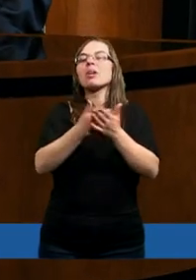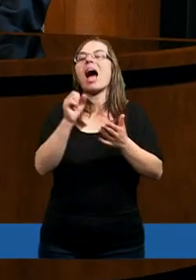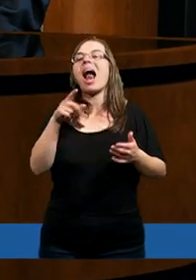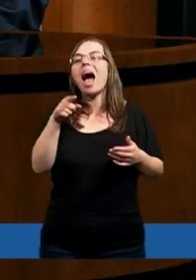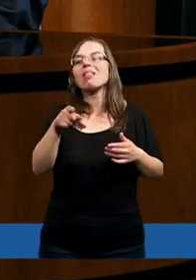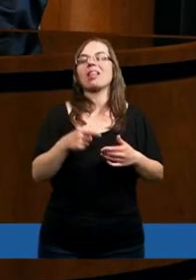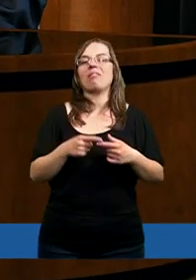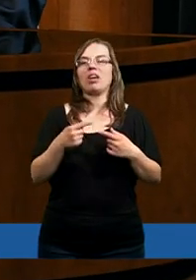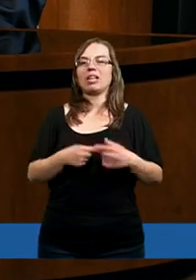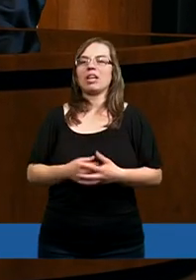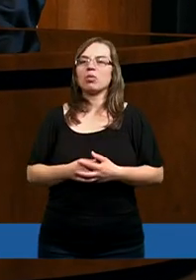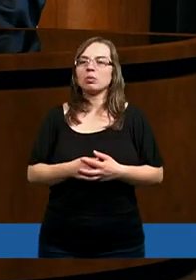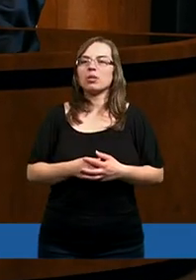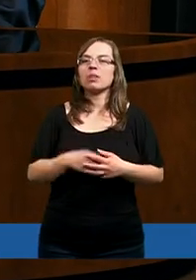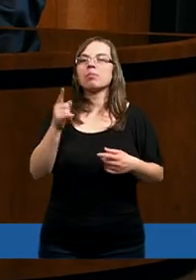Balaama.